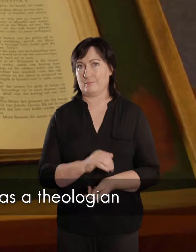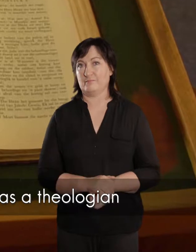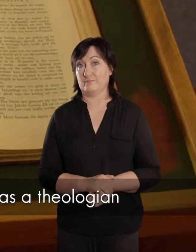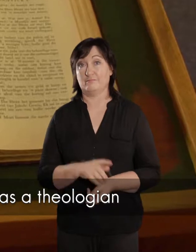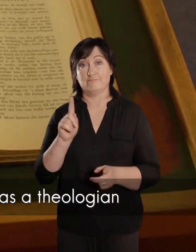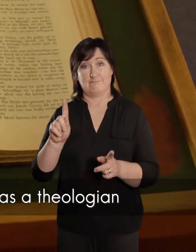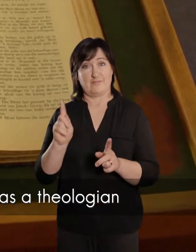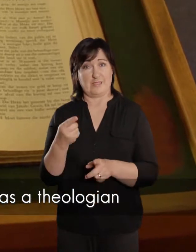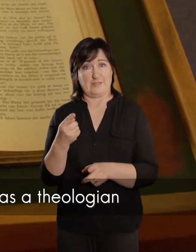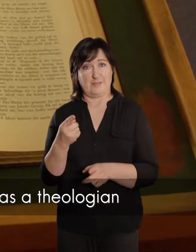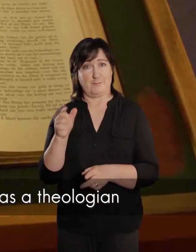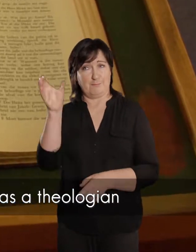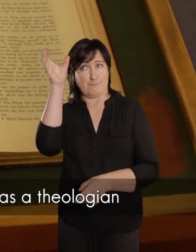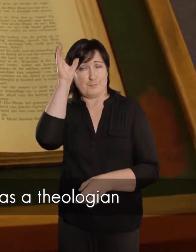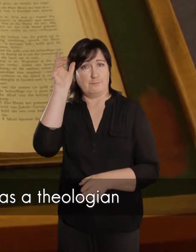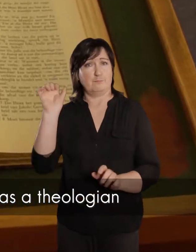Hy was een theoloog.